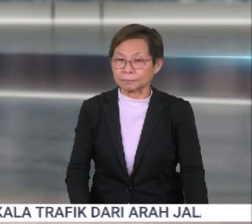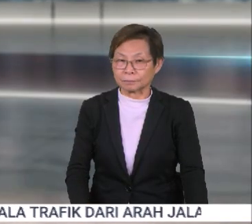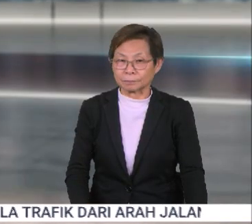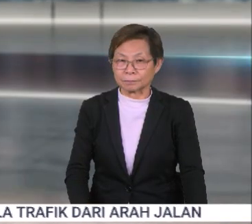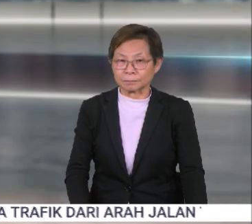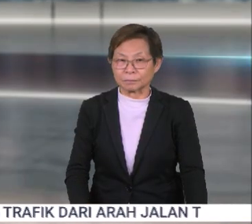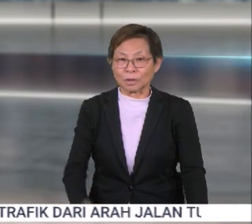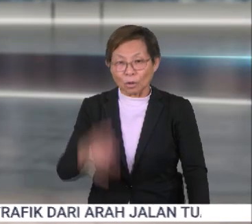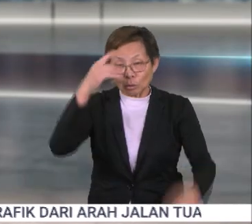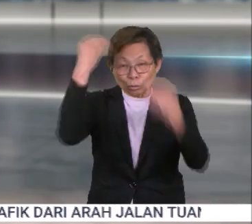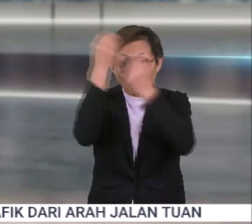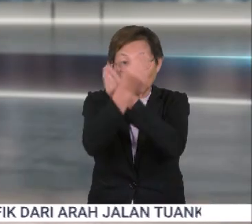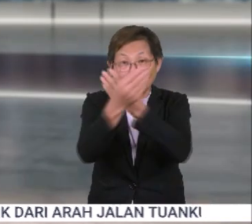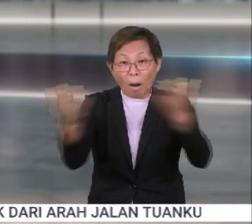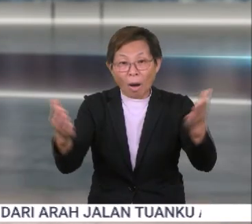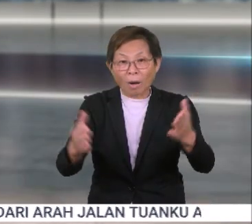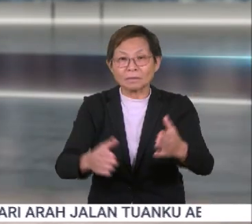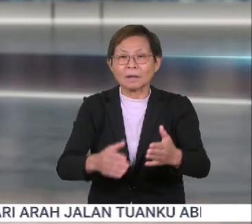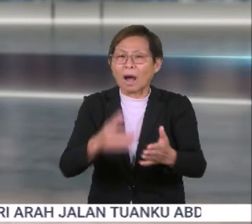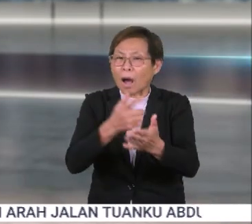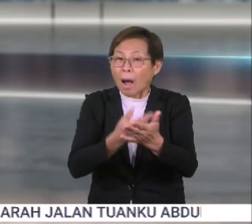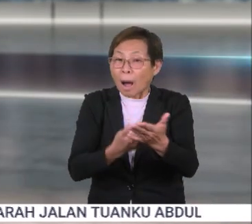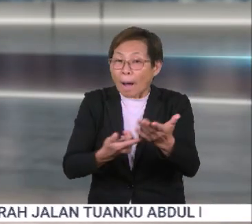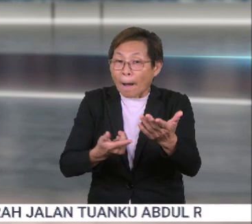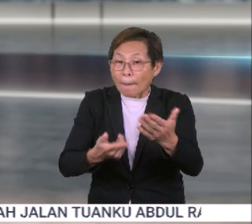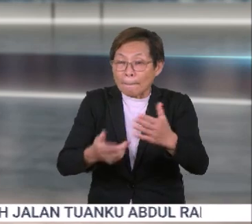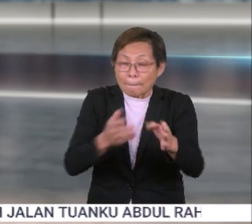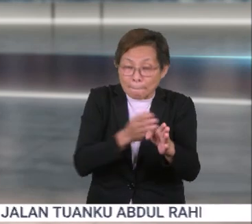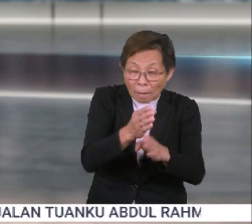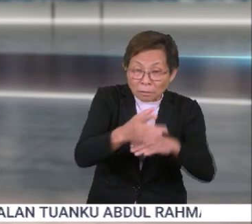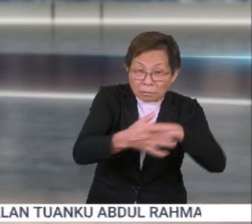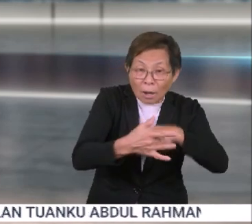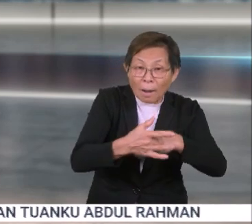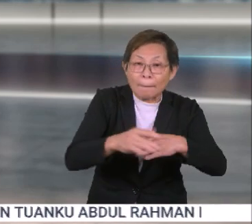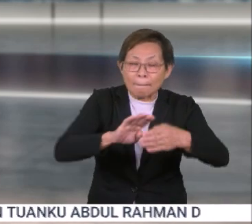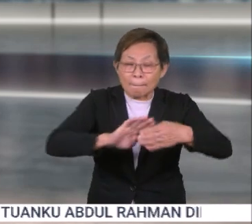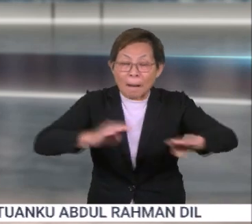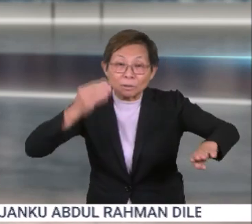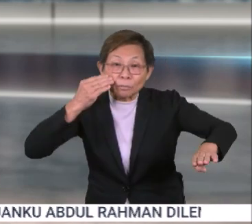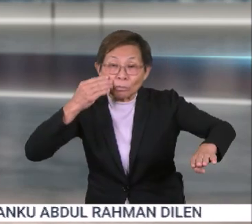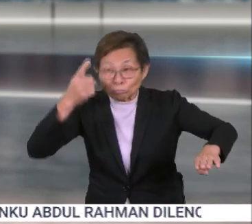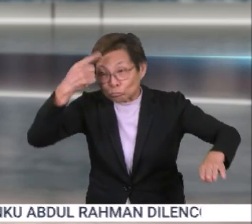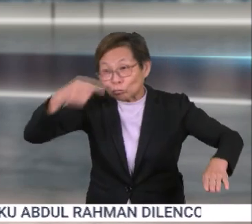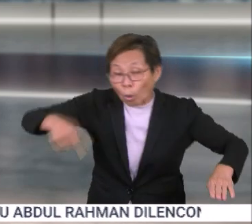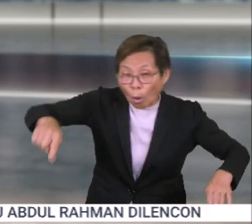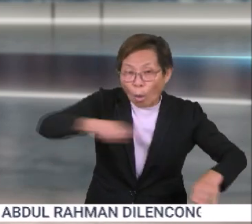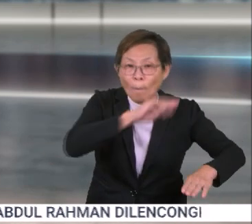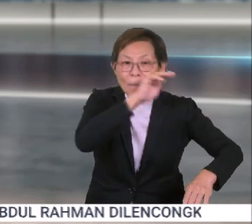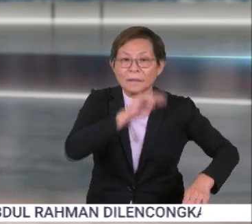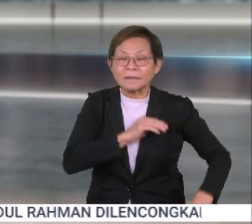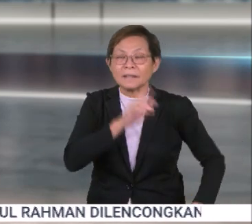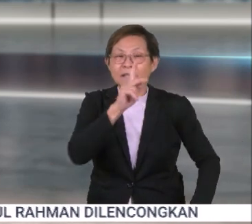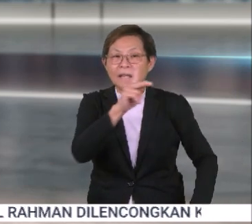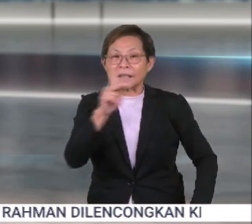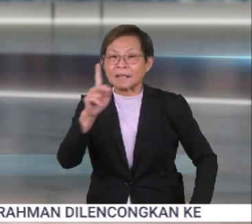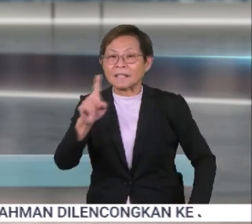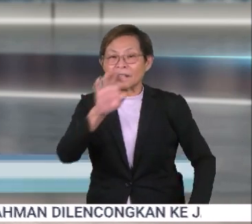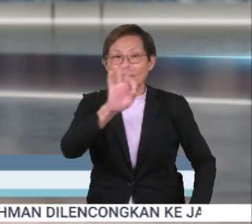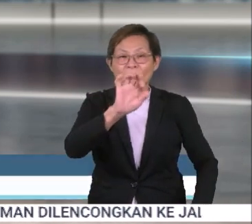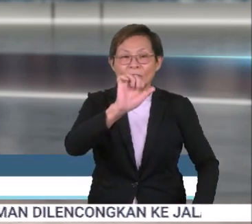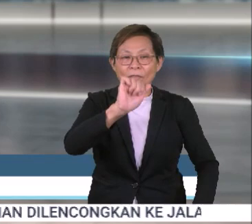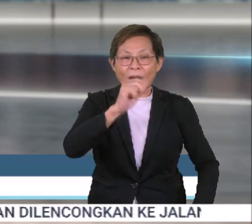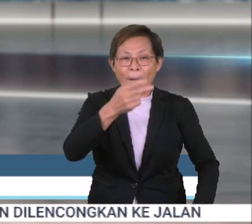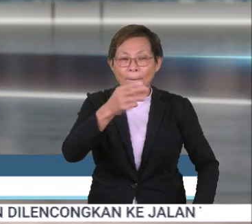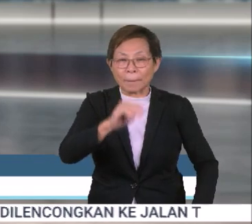Bagi menyampaikan maklumat serta perkembangan sektor teknologi, terutamanya dalam bahasa Melayu kepada orang ramai, Menteri Komunikasi dan Digital Fahmi